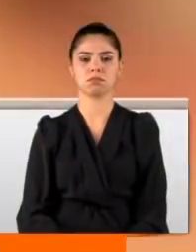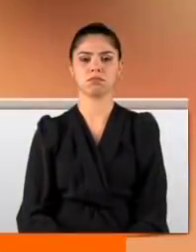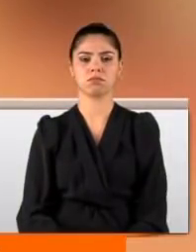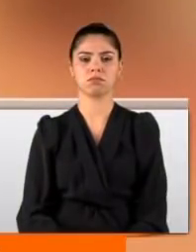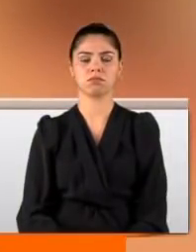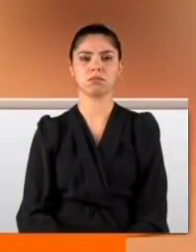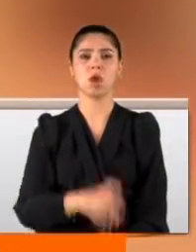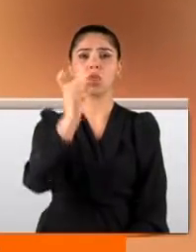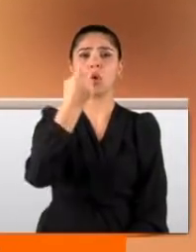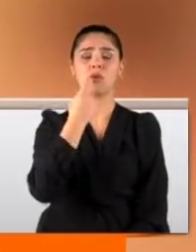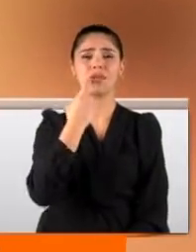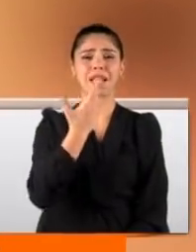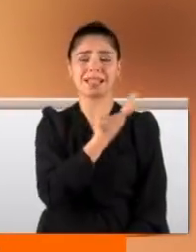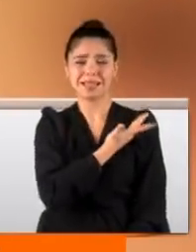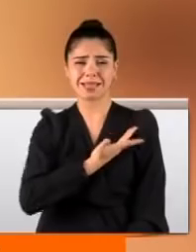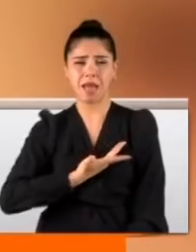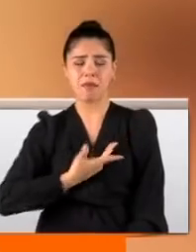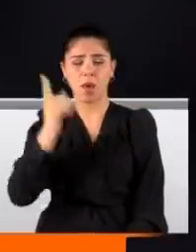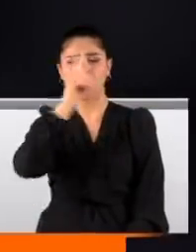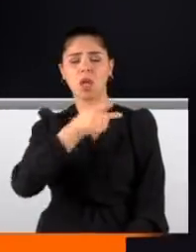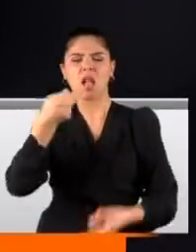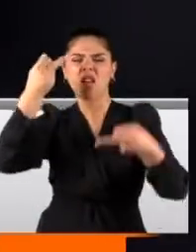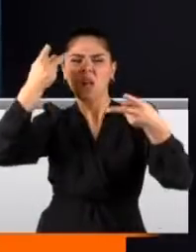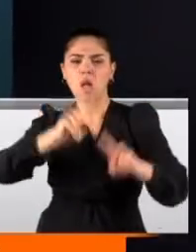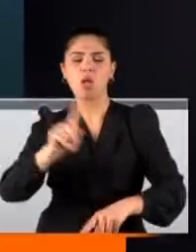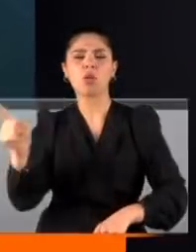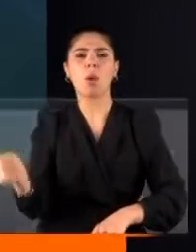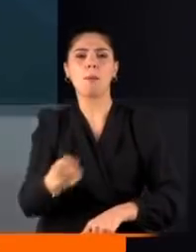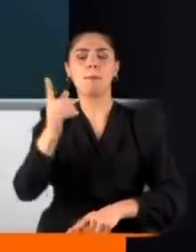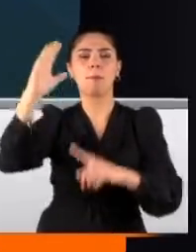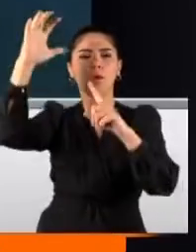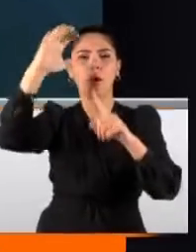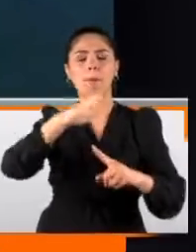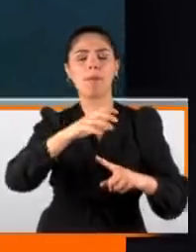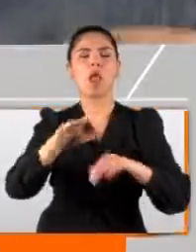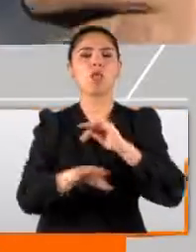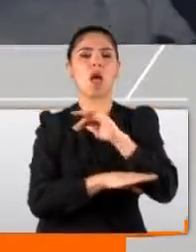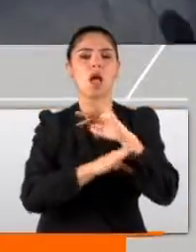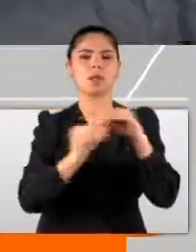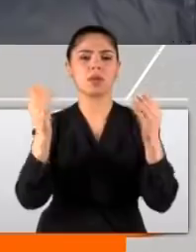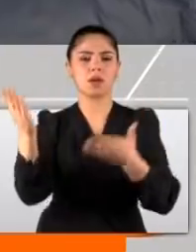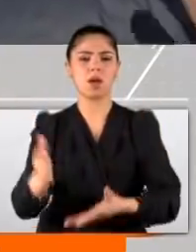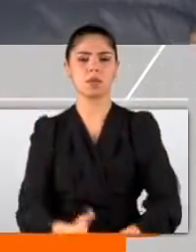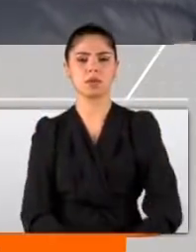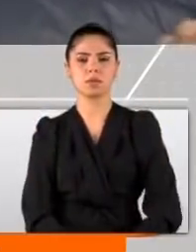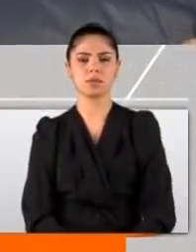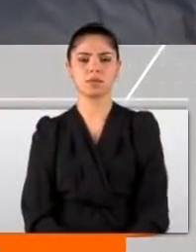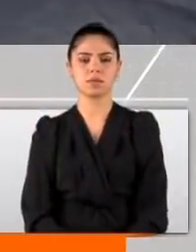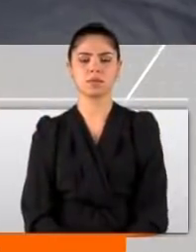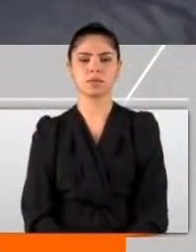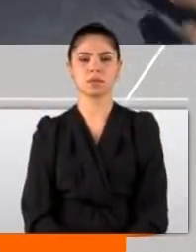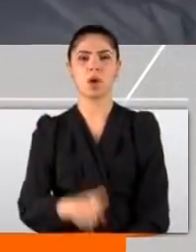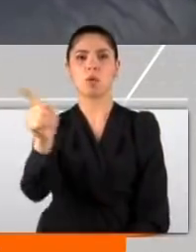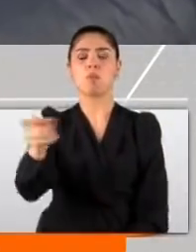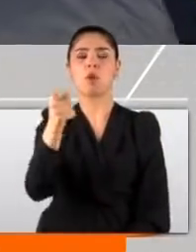9 yıllık hobisi sonunu getirdi. Paramotor pilotu feci şekilde hayatını kaybetti. Motorun sesi kesilmesiyle 3 saniye içinde